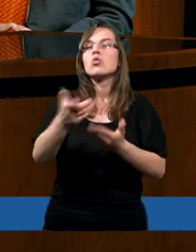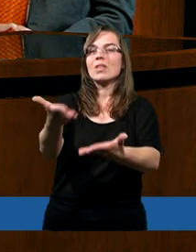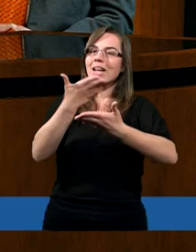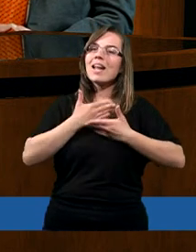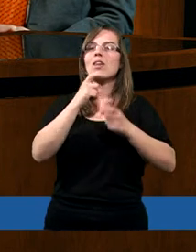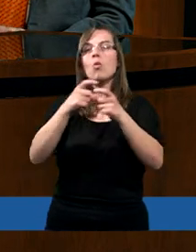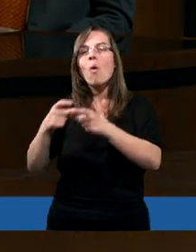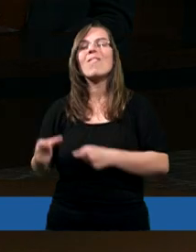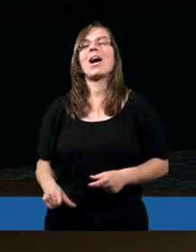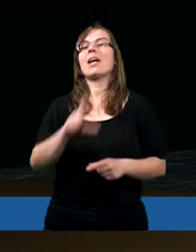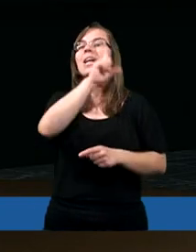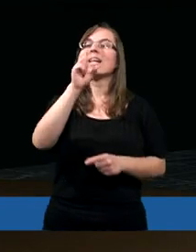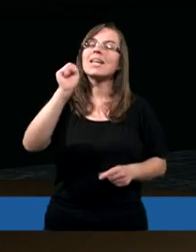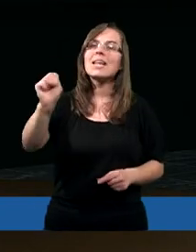dajesz,